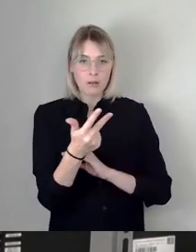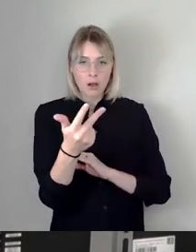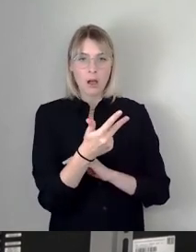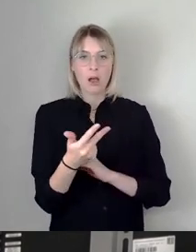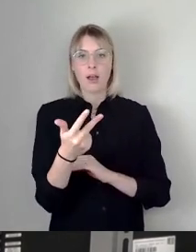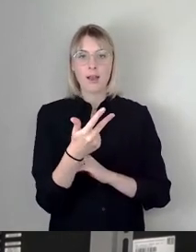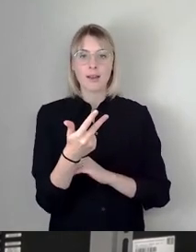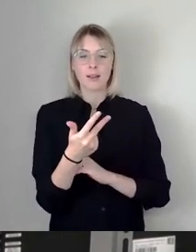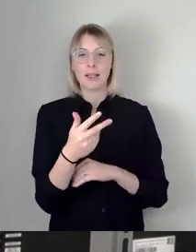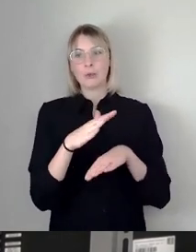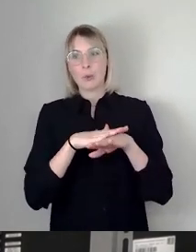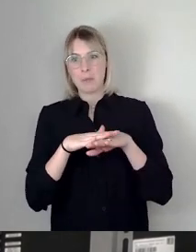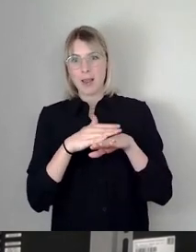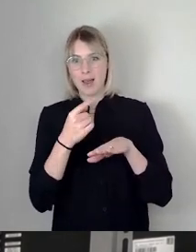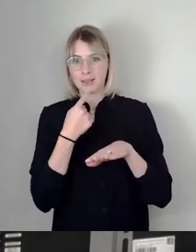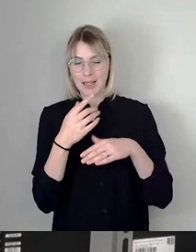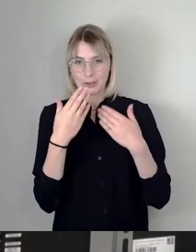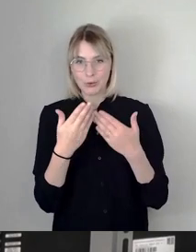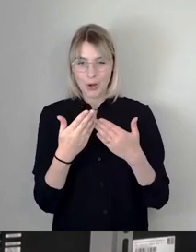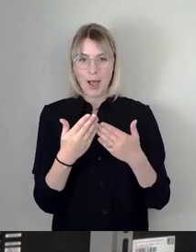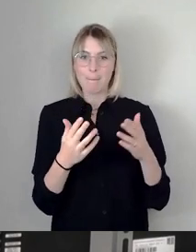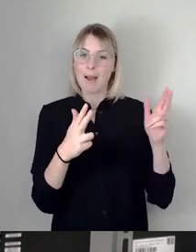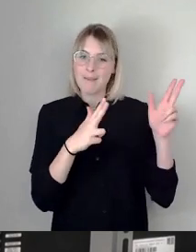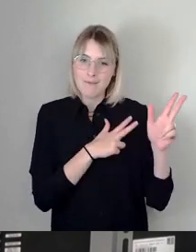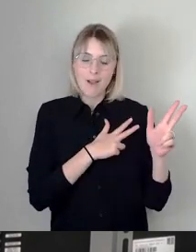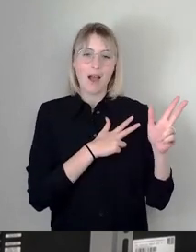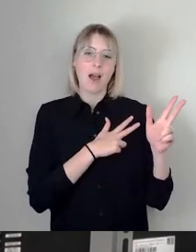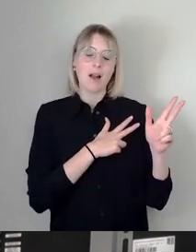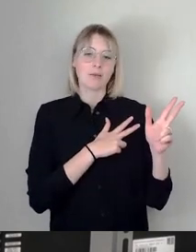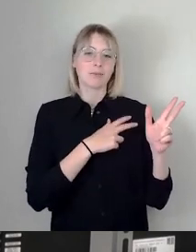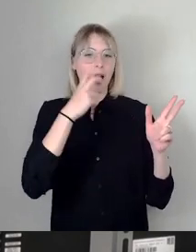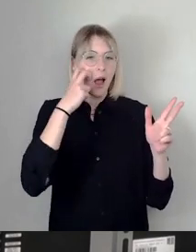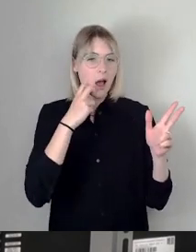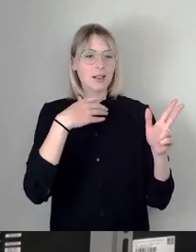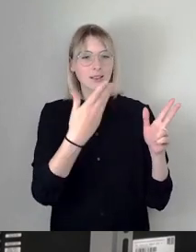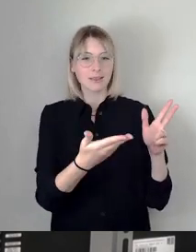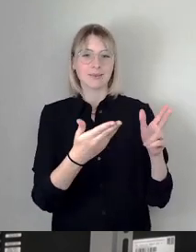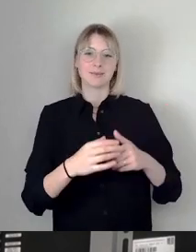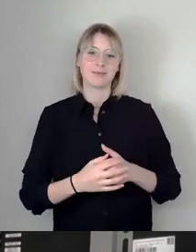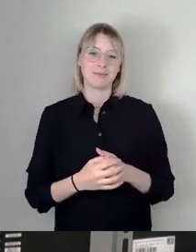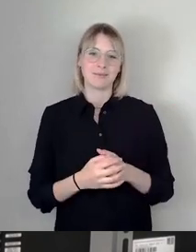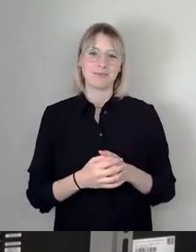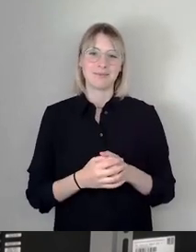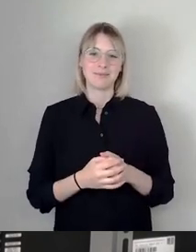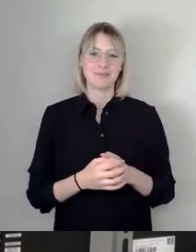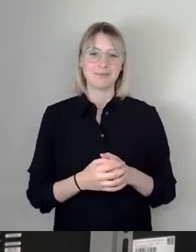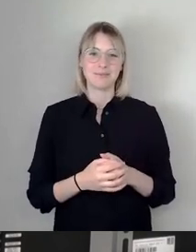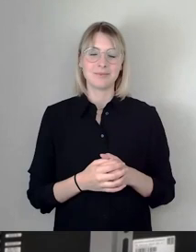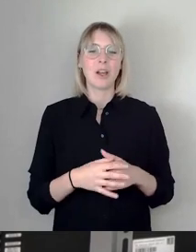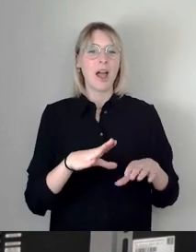mir den Ausdruck, echte Ohrgesteine der Dresdner Kommunalpolitik. Ich beginne mit der Dame.